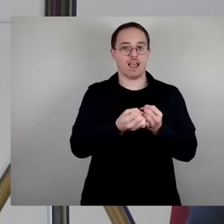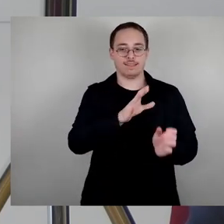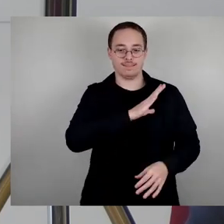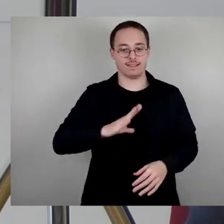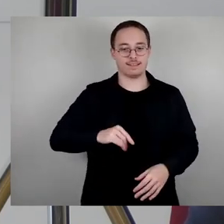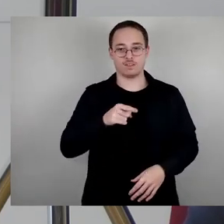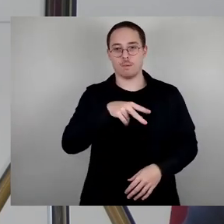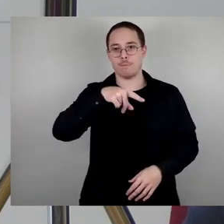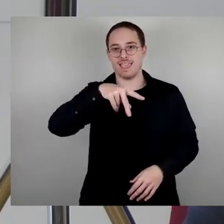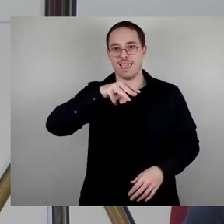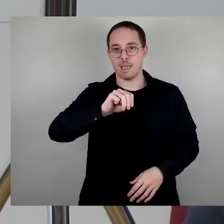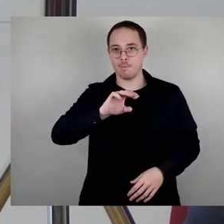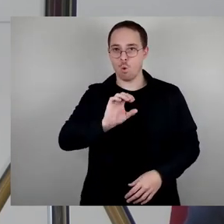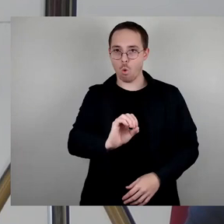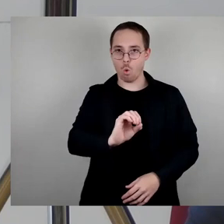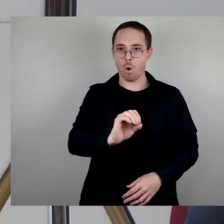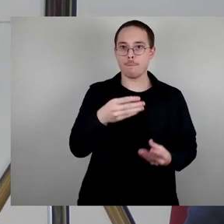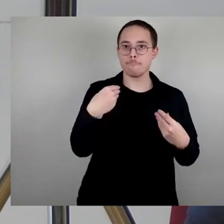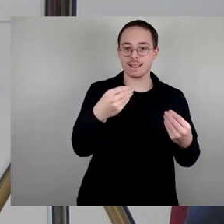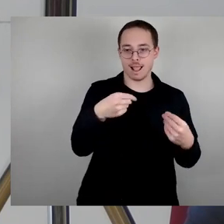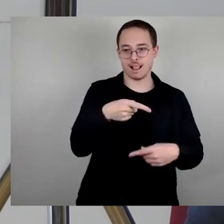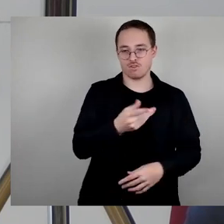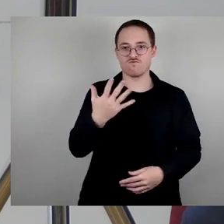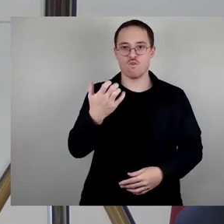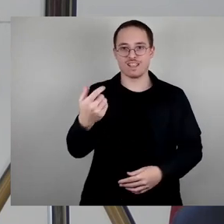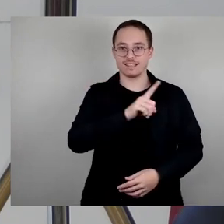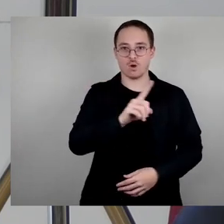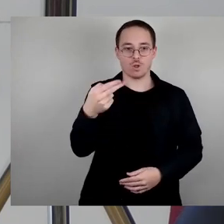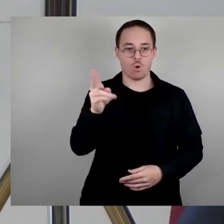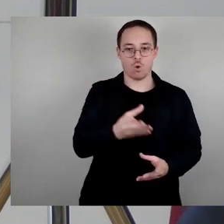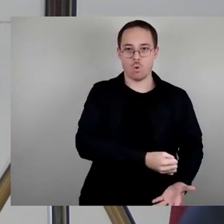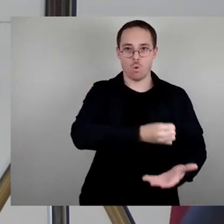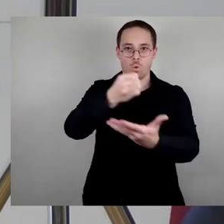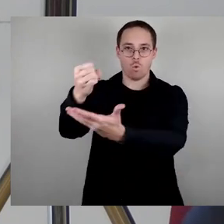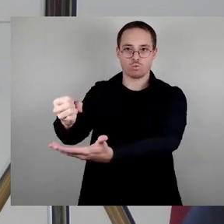dem Stadtbezugsamt Neustadt und Pieschen im Austausch, um dort weitere